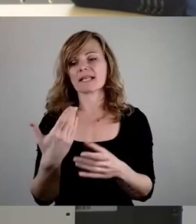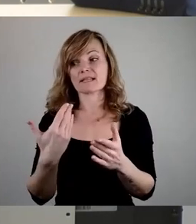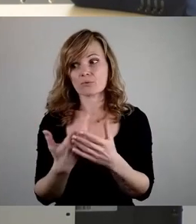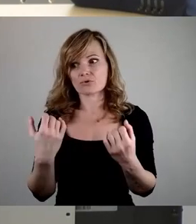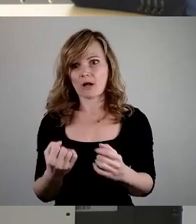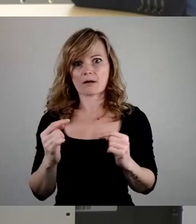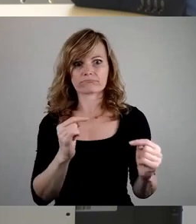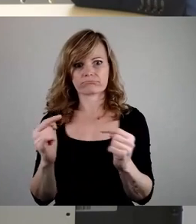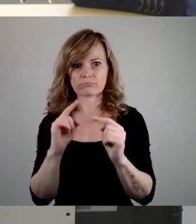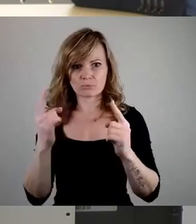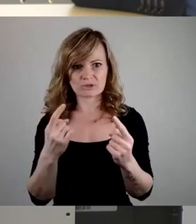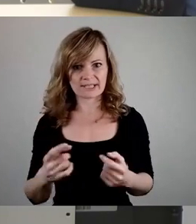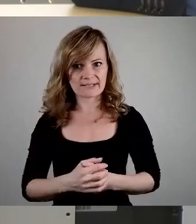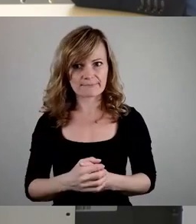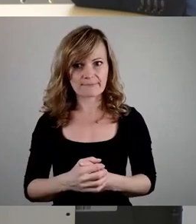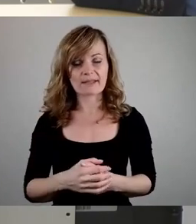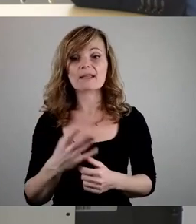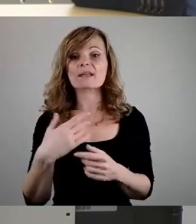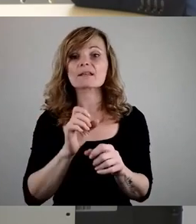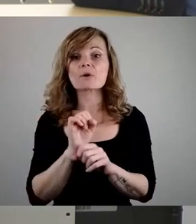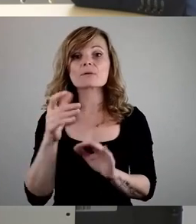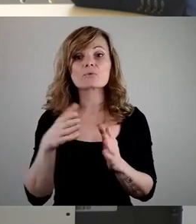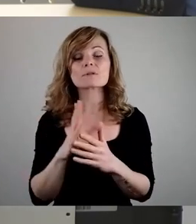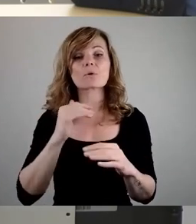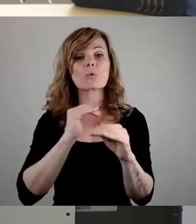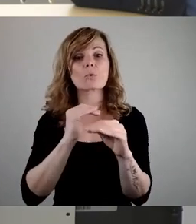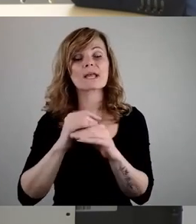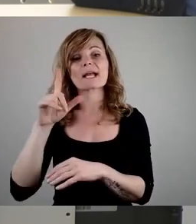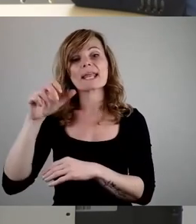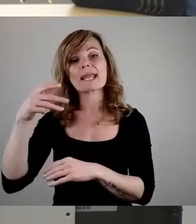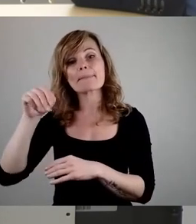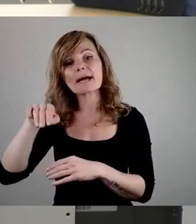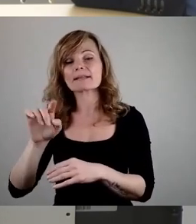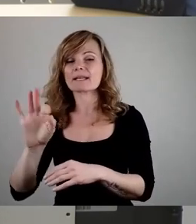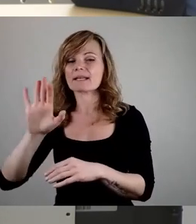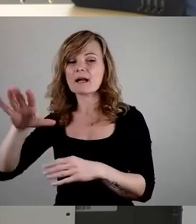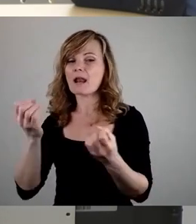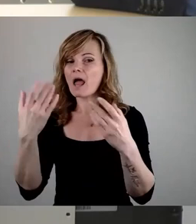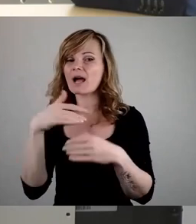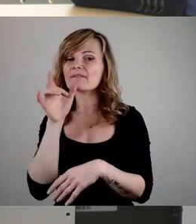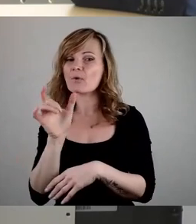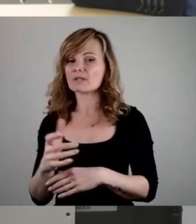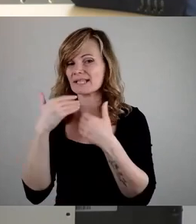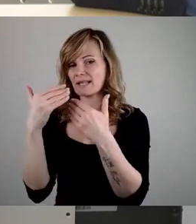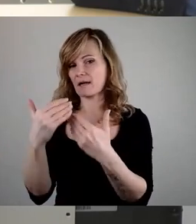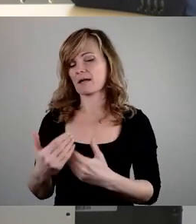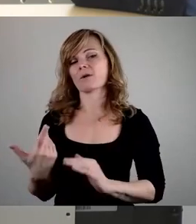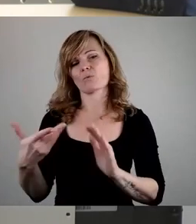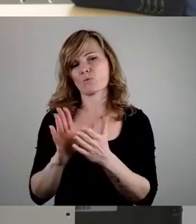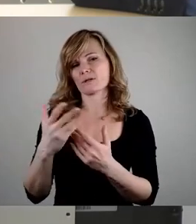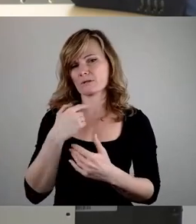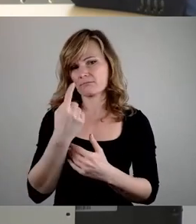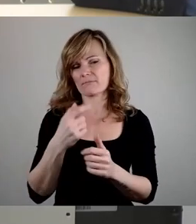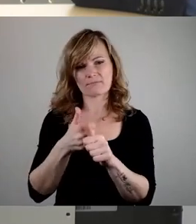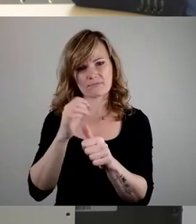führen. Ich möchte aber zunächst noch mal dem Kollegen Lehmann für seine sehr klaren Worte hier danken, denen ich mich auch nur anschließen kann, zumindest